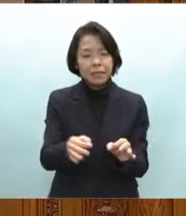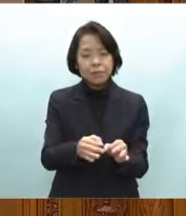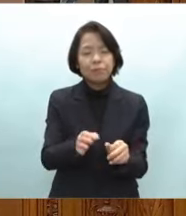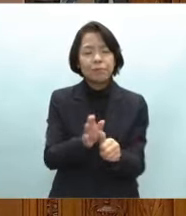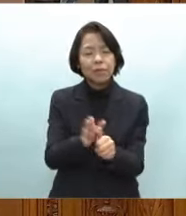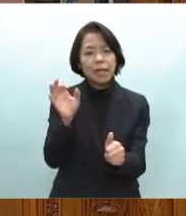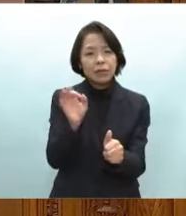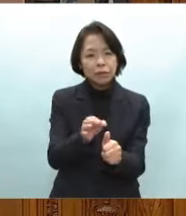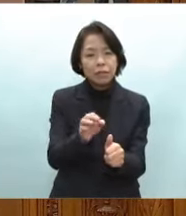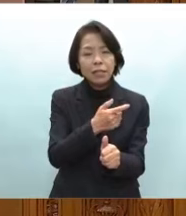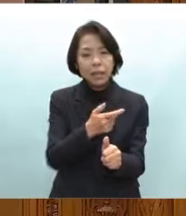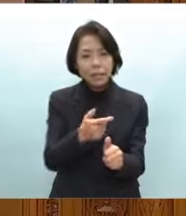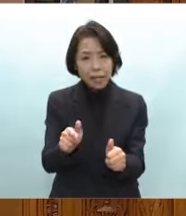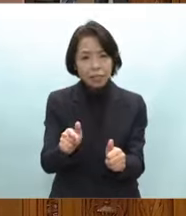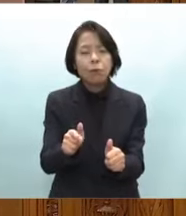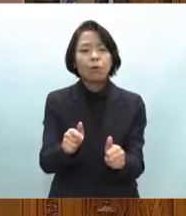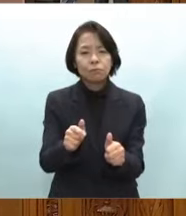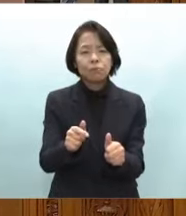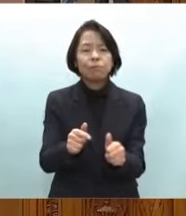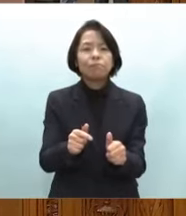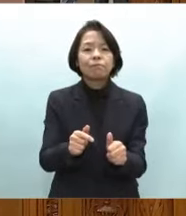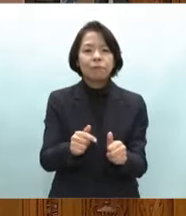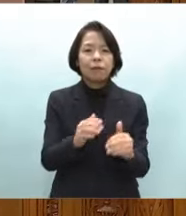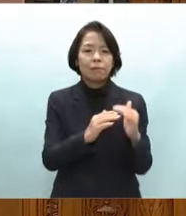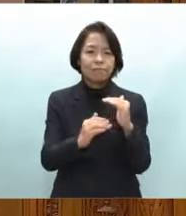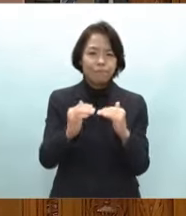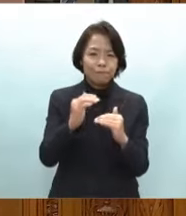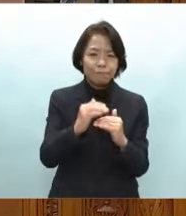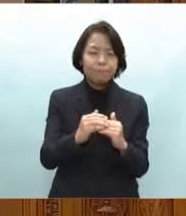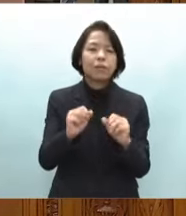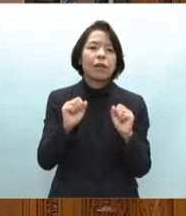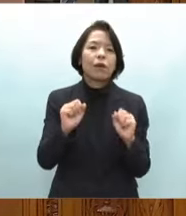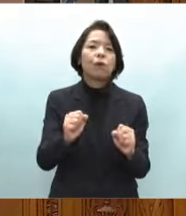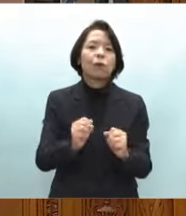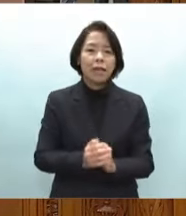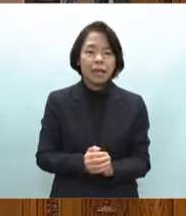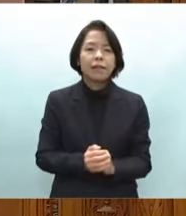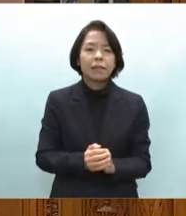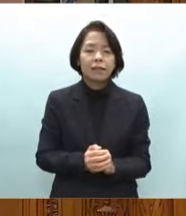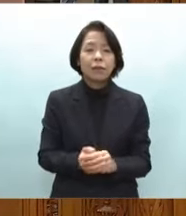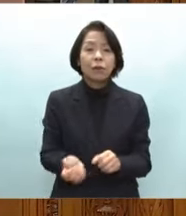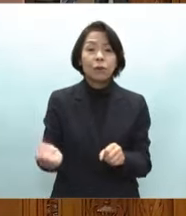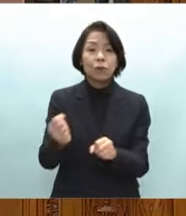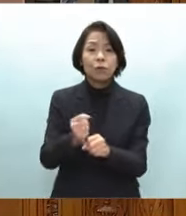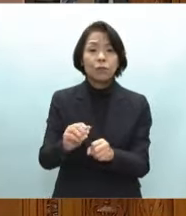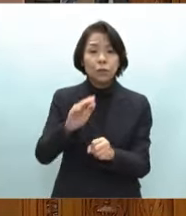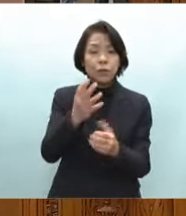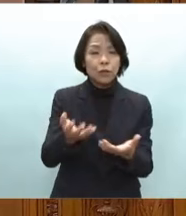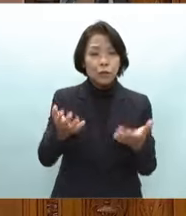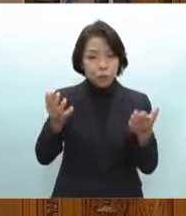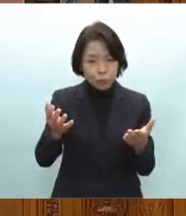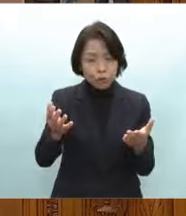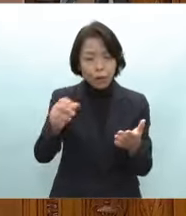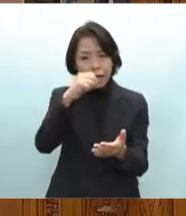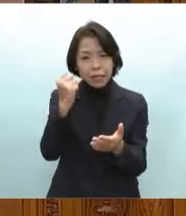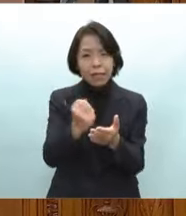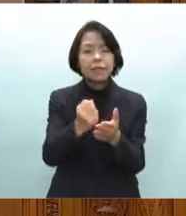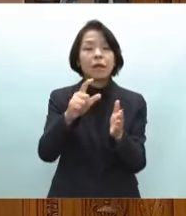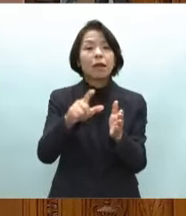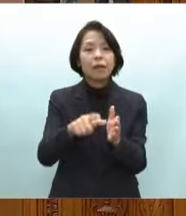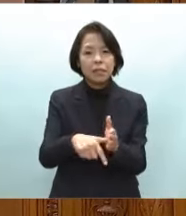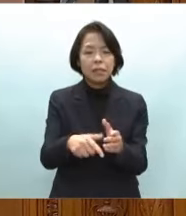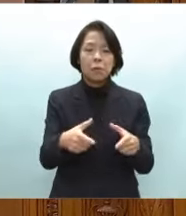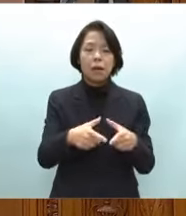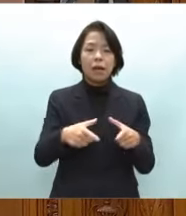の各種支援を重層的に講じ復旧復興がなった暁には我が国の